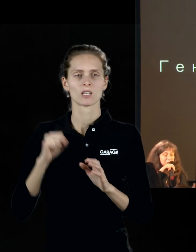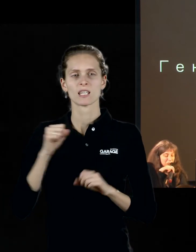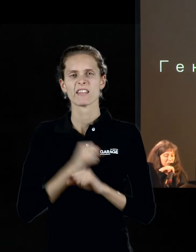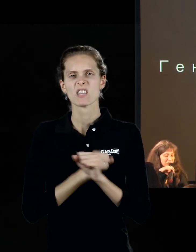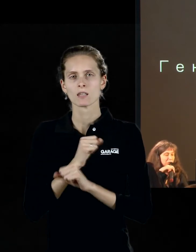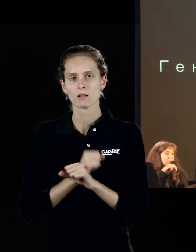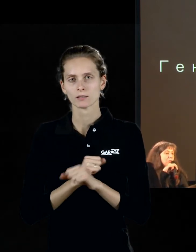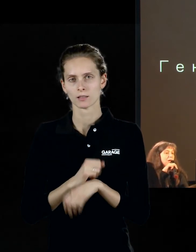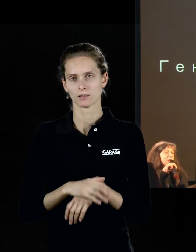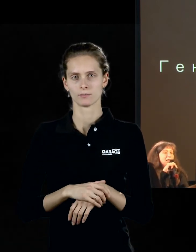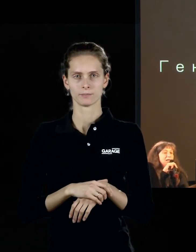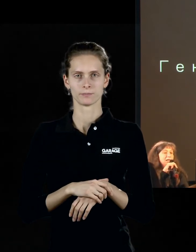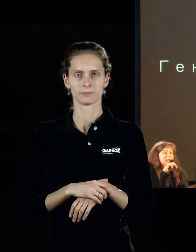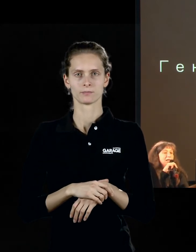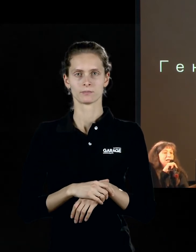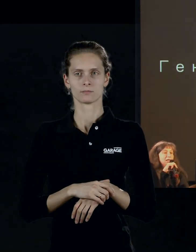тронувшись рассудком.